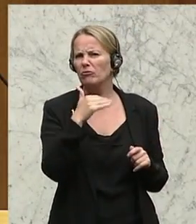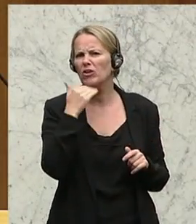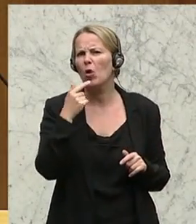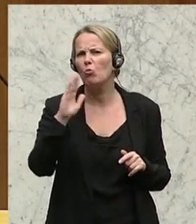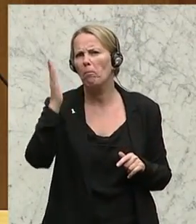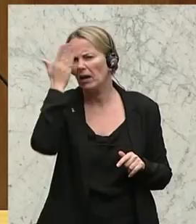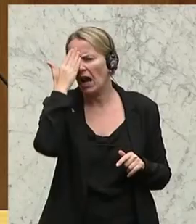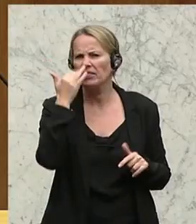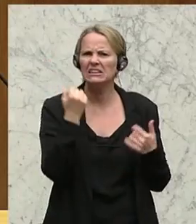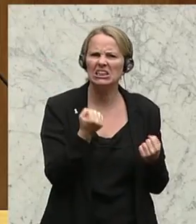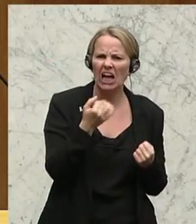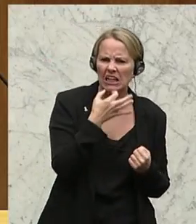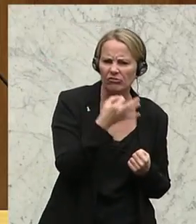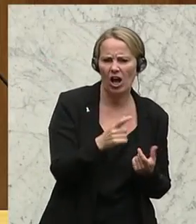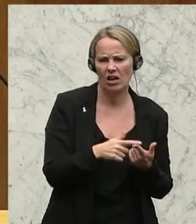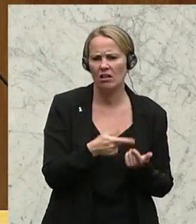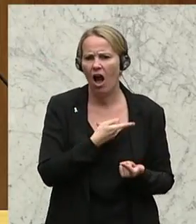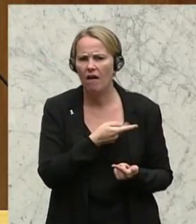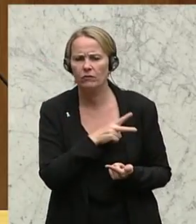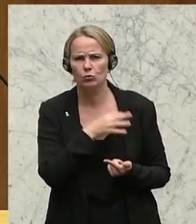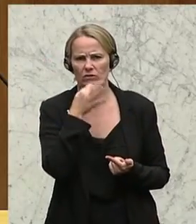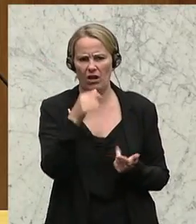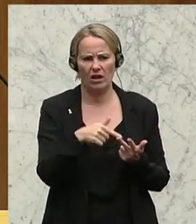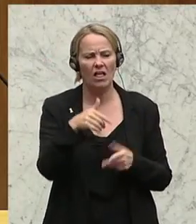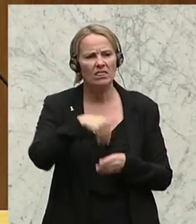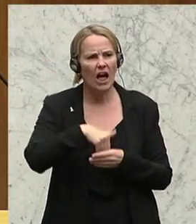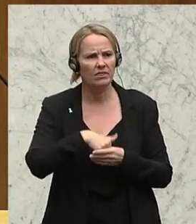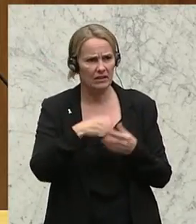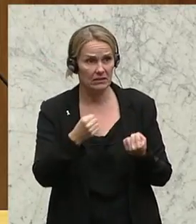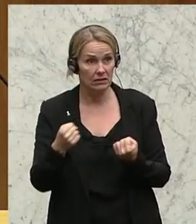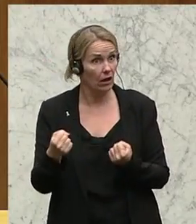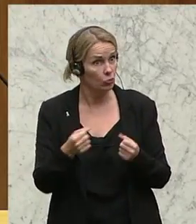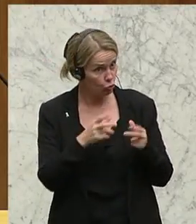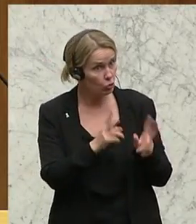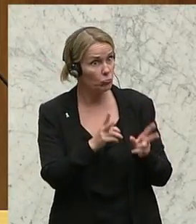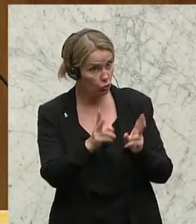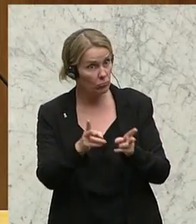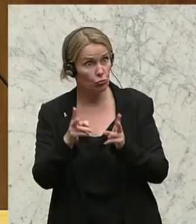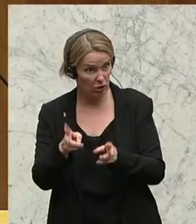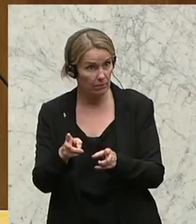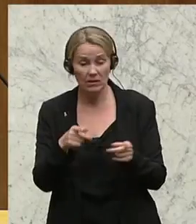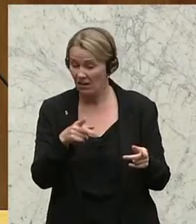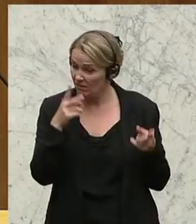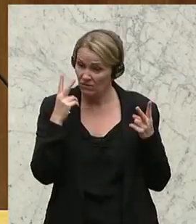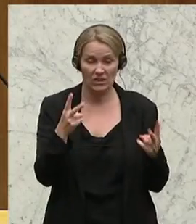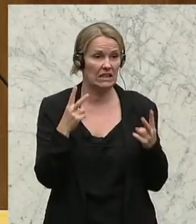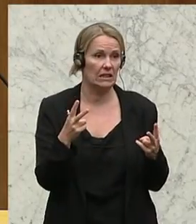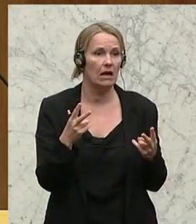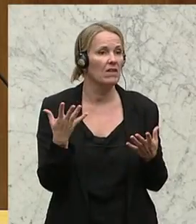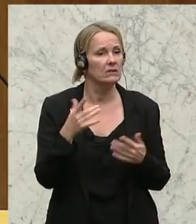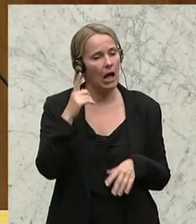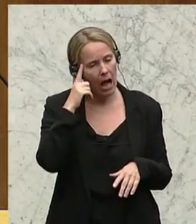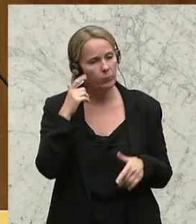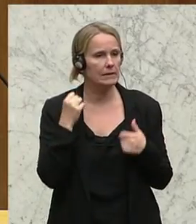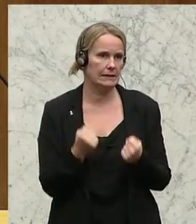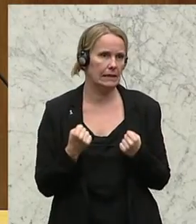Sicherheitsfragen, Haftungsfragen, Datensicherheit, all das ist richtig. Und oberste Priorität hat die Sicherheit.